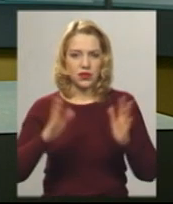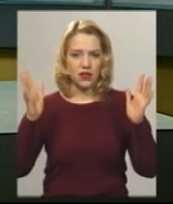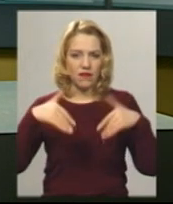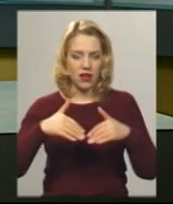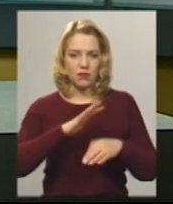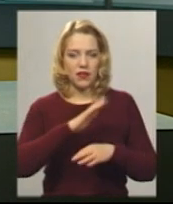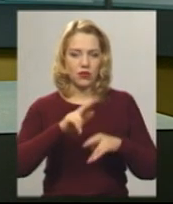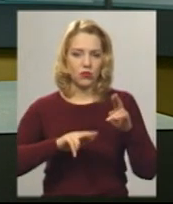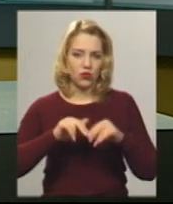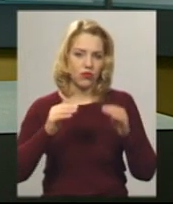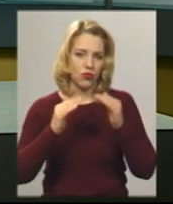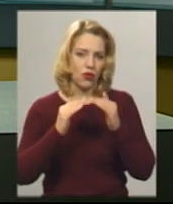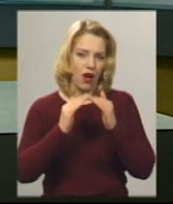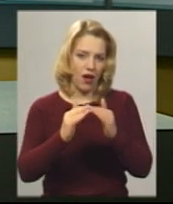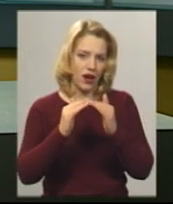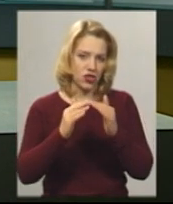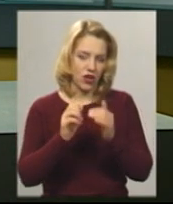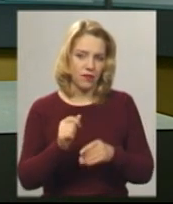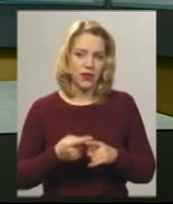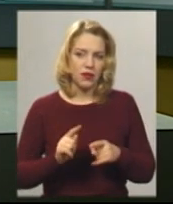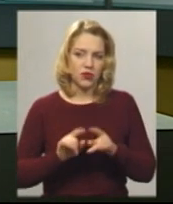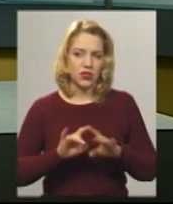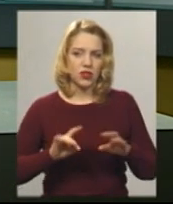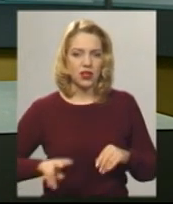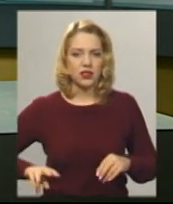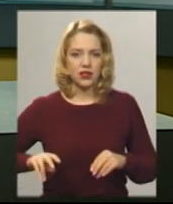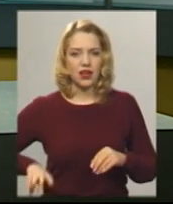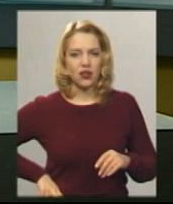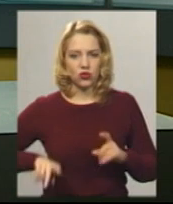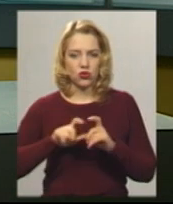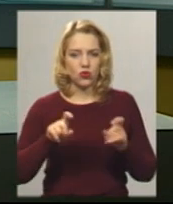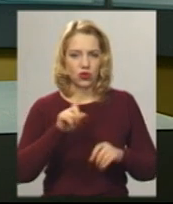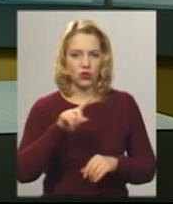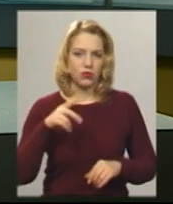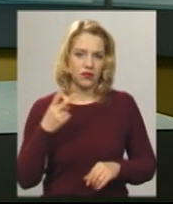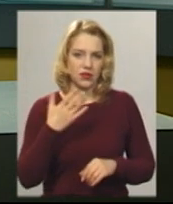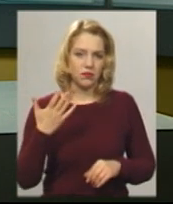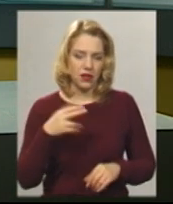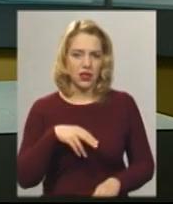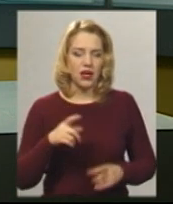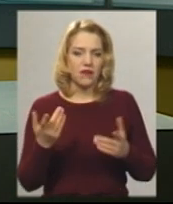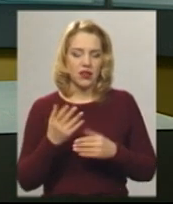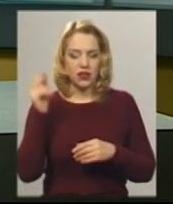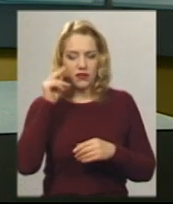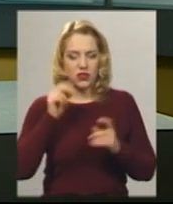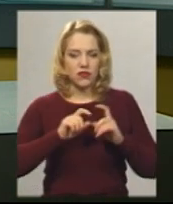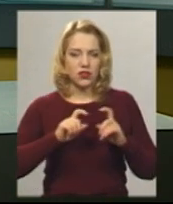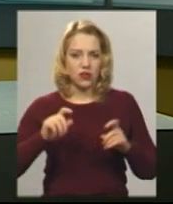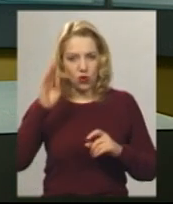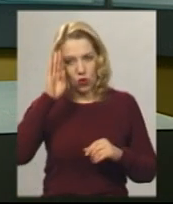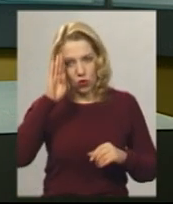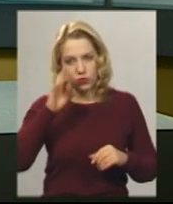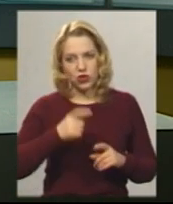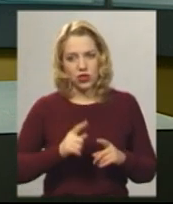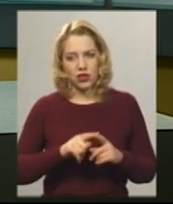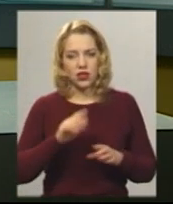Хмельницькому. Про це Суспільному розповів директор школи номер 25 Іван Душкевич, у якій навчався хлопчик. За його словами, діти